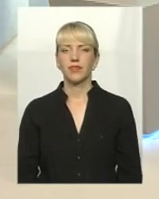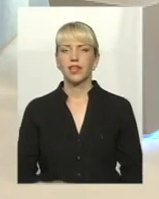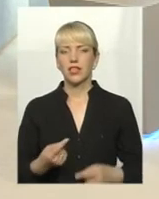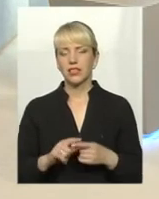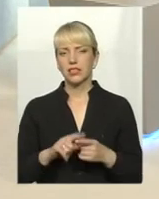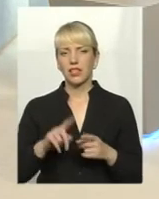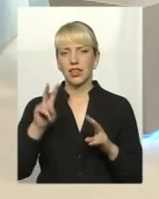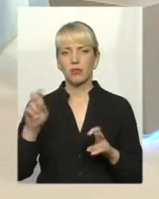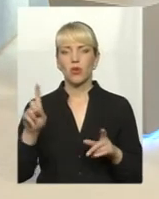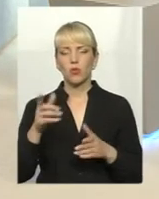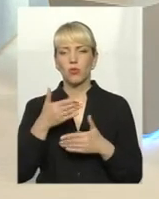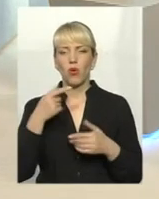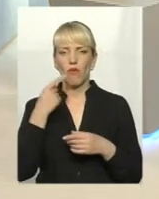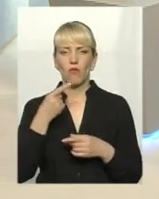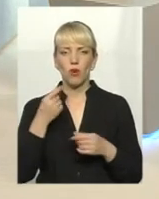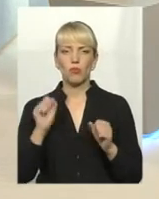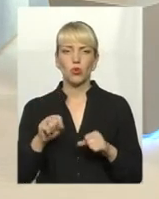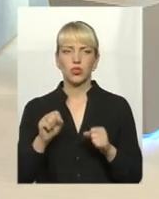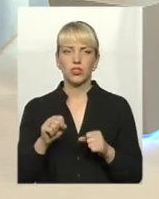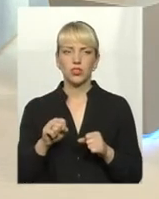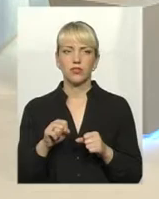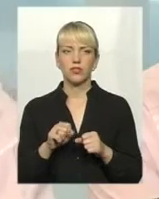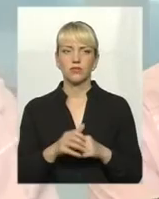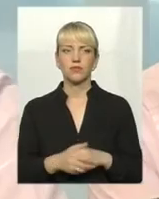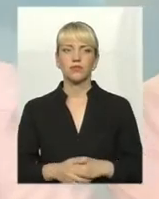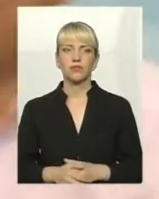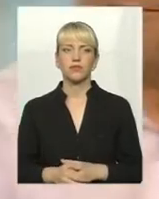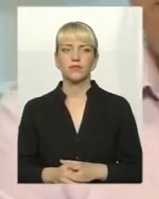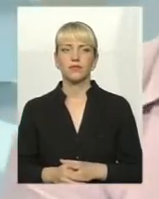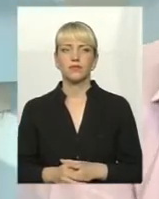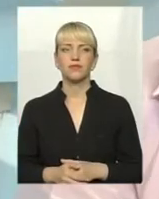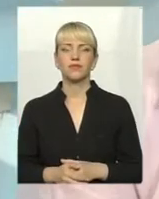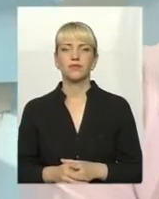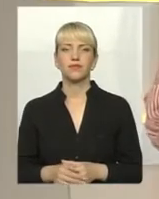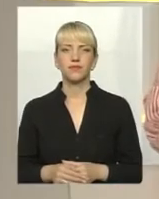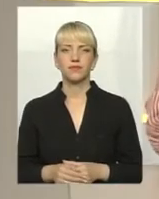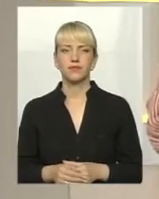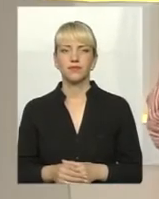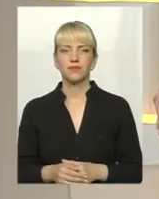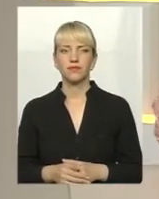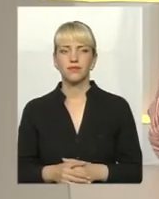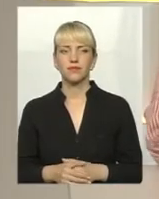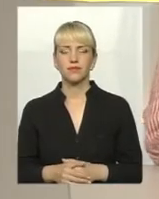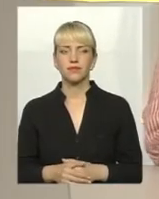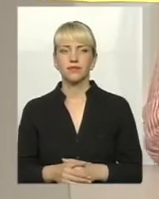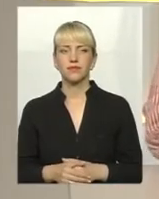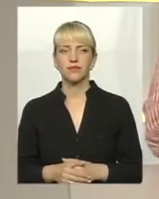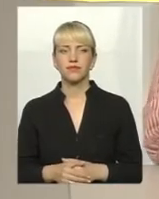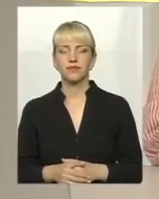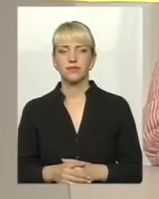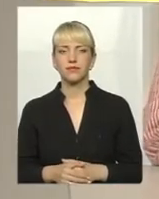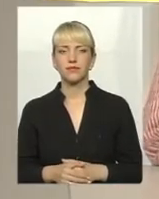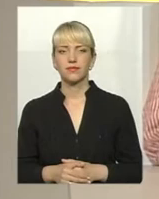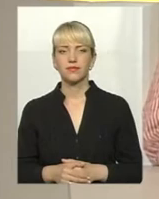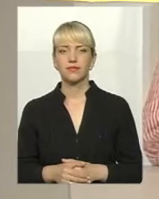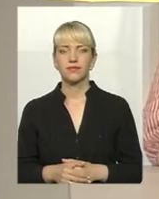говоримо. можливо... Хасанович. Можливо, так. Михайло Семенович розповістили.